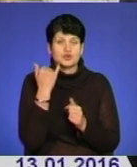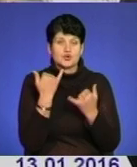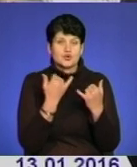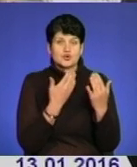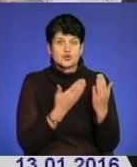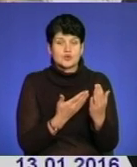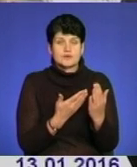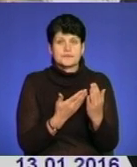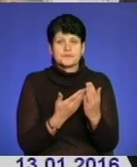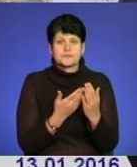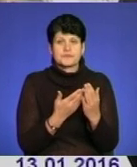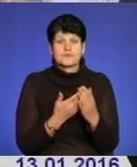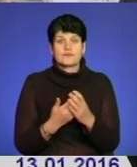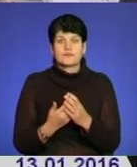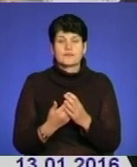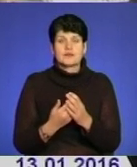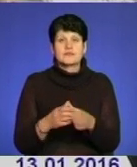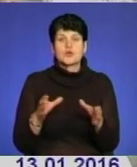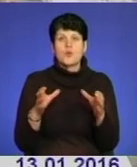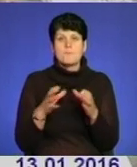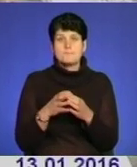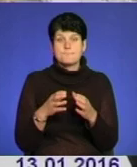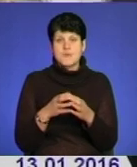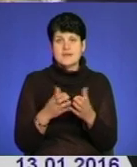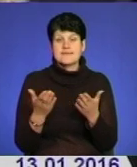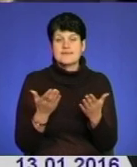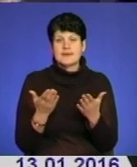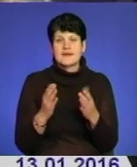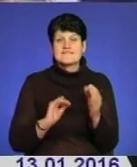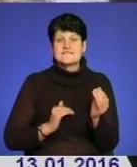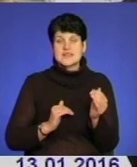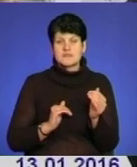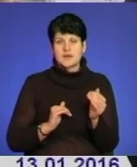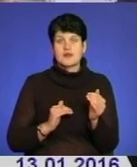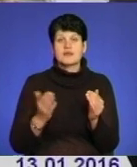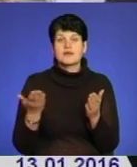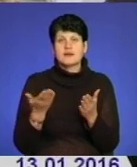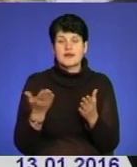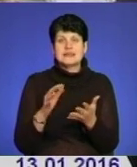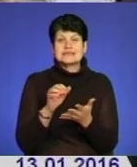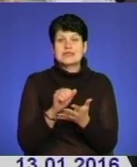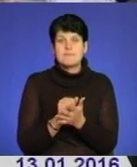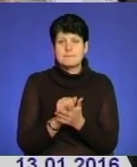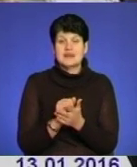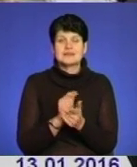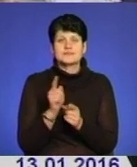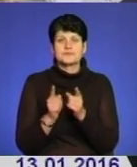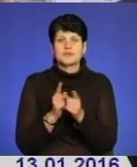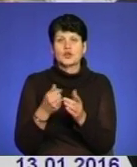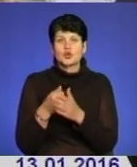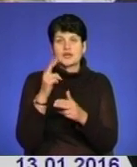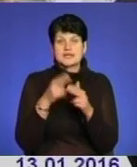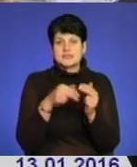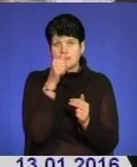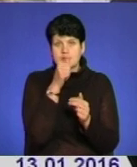компанії, фірми-підрядника, яка займається реконструкцією, до кінця місяця